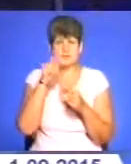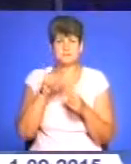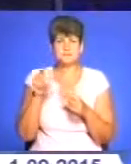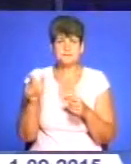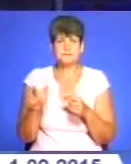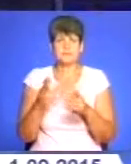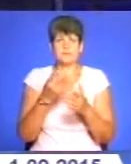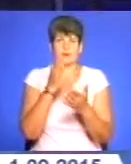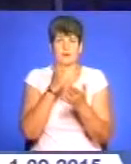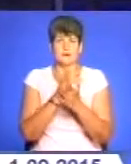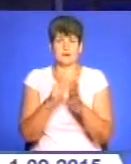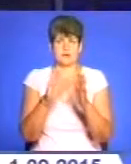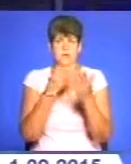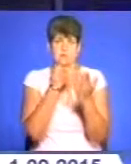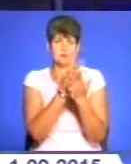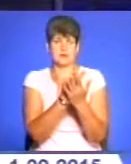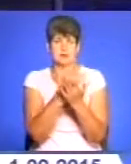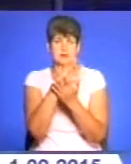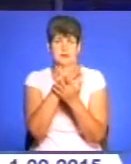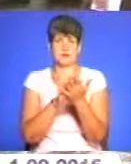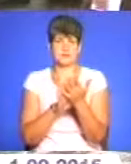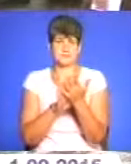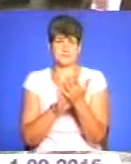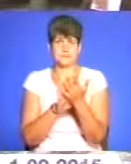у монументі. Про його історію далі у сюжеті.